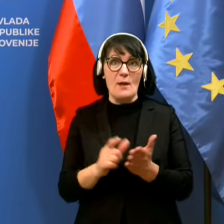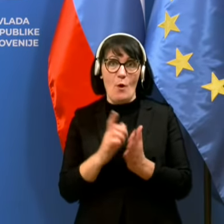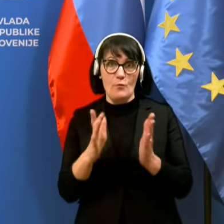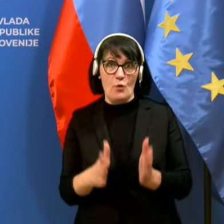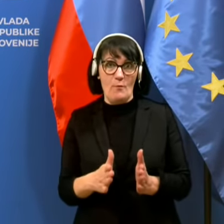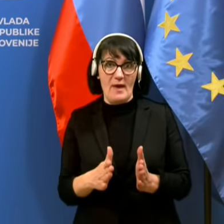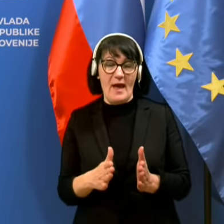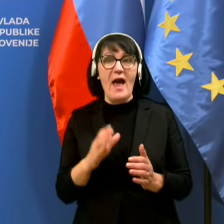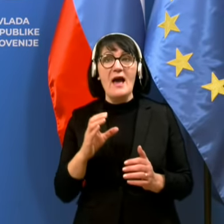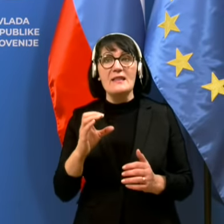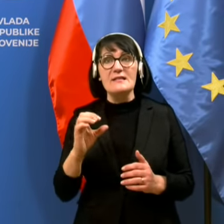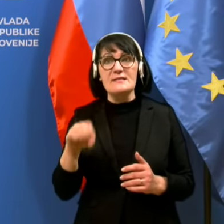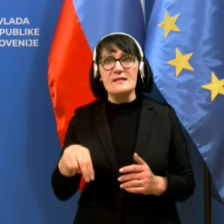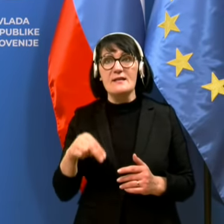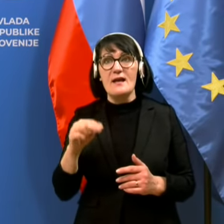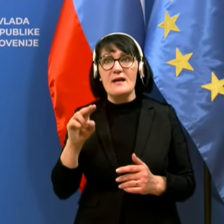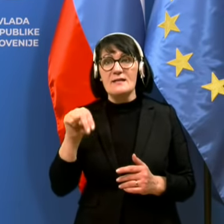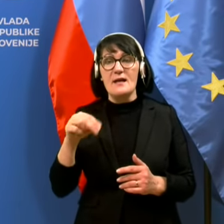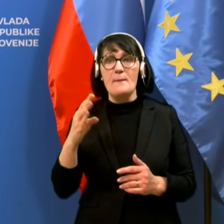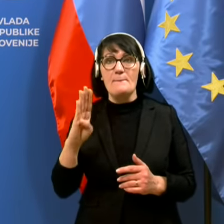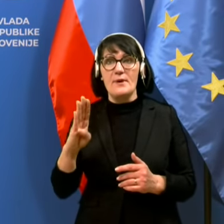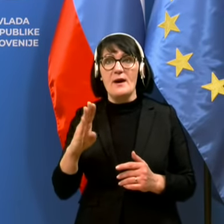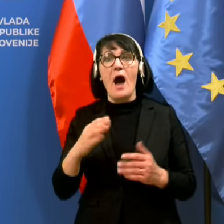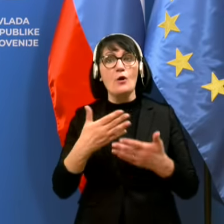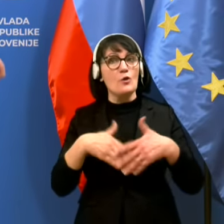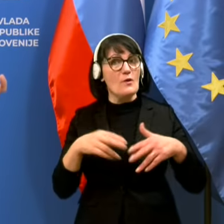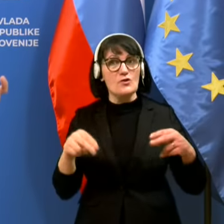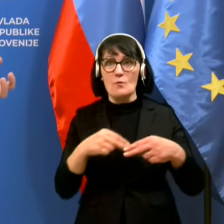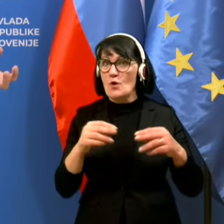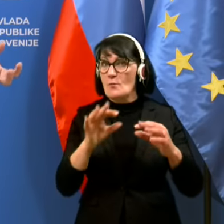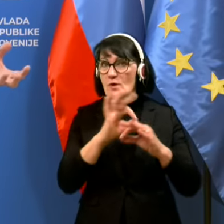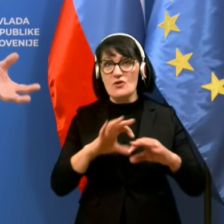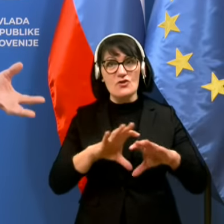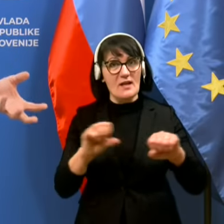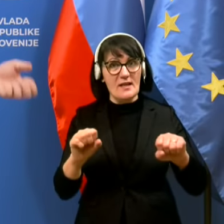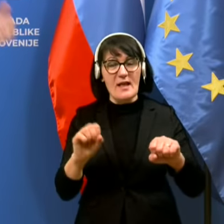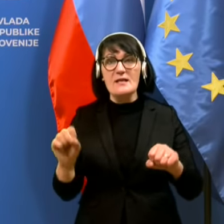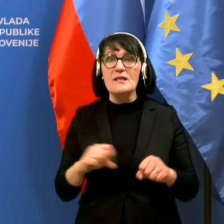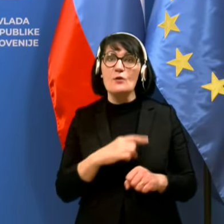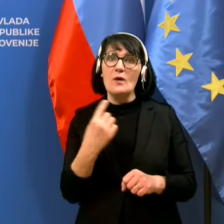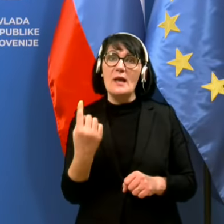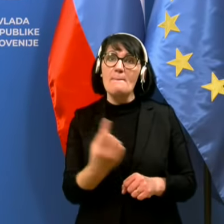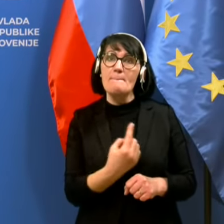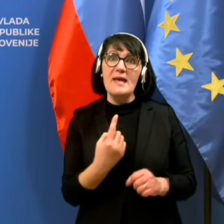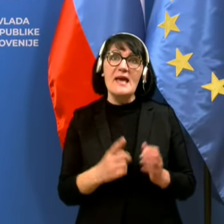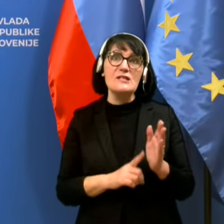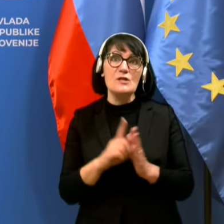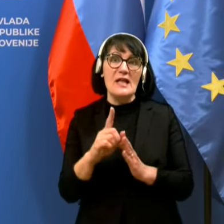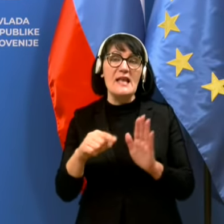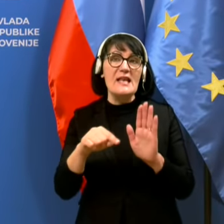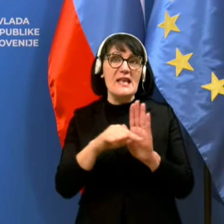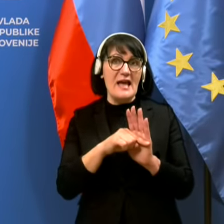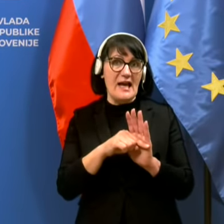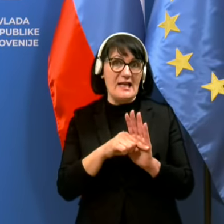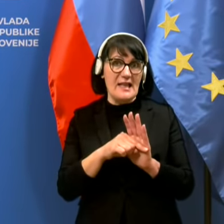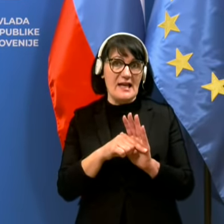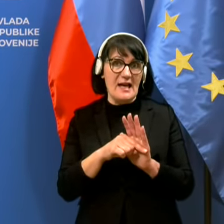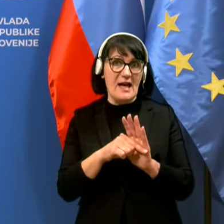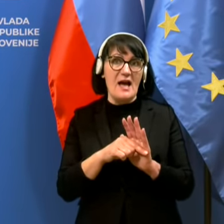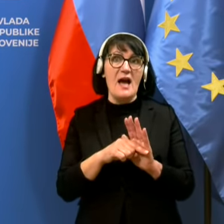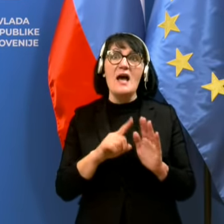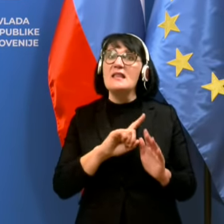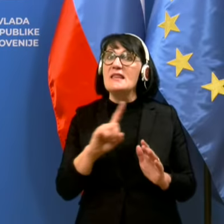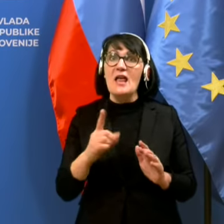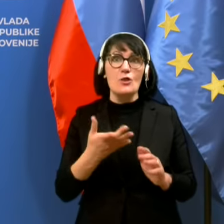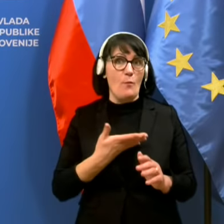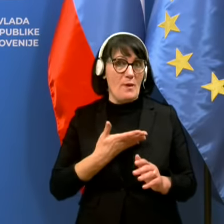avtomatično namoramo narediti nič, zato, ker jaz mi rezultati negativnega PCR-testa ne dobimo. Nimamo pravne podlage,